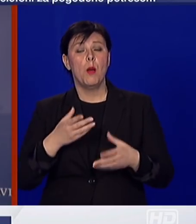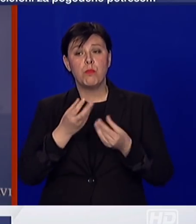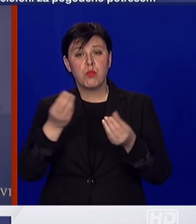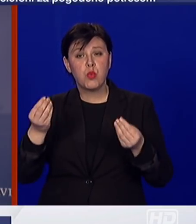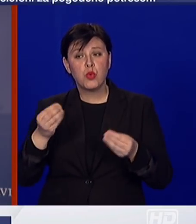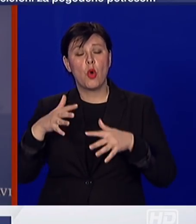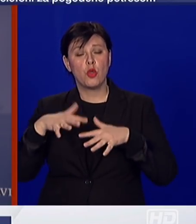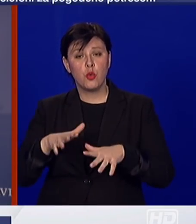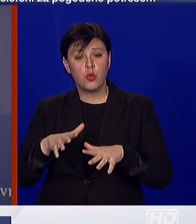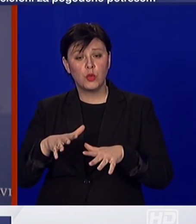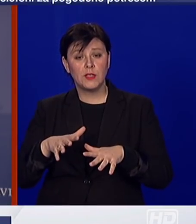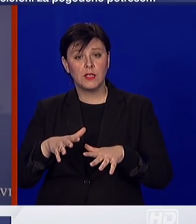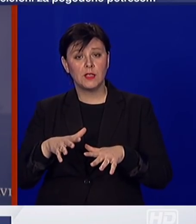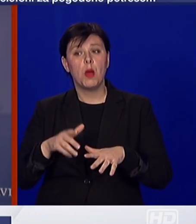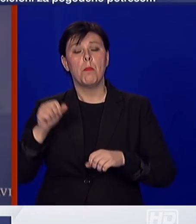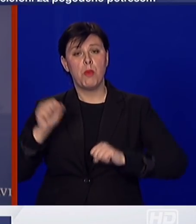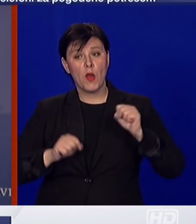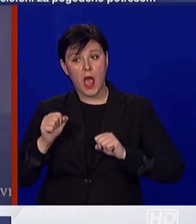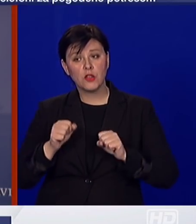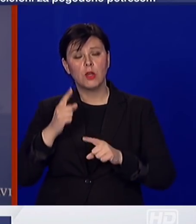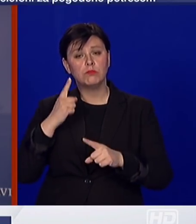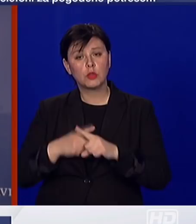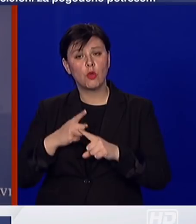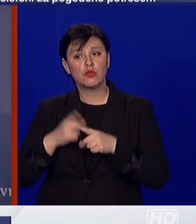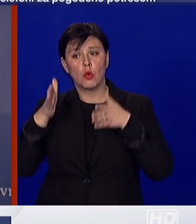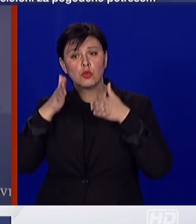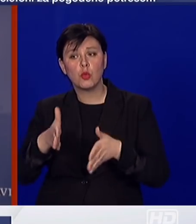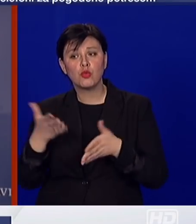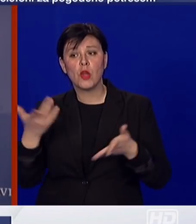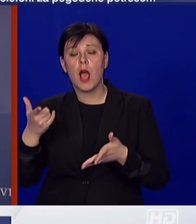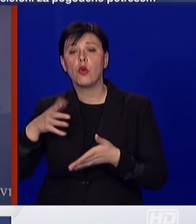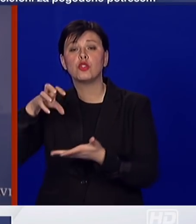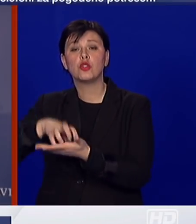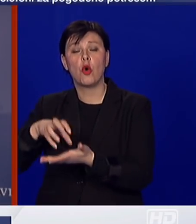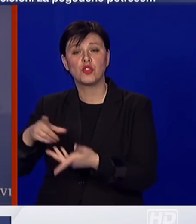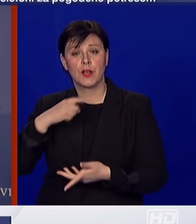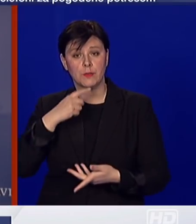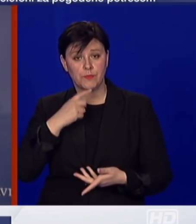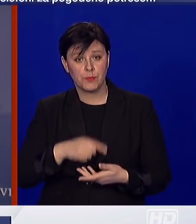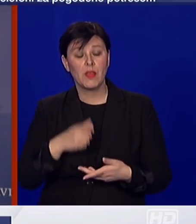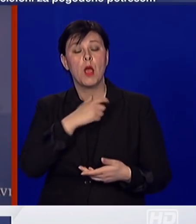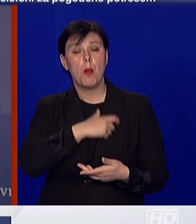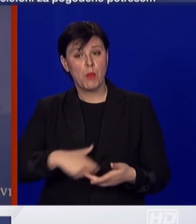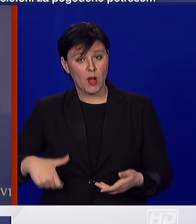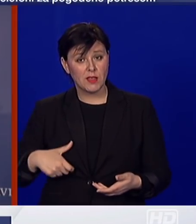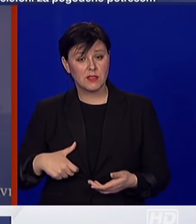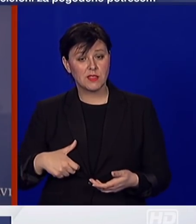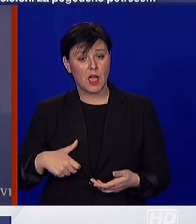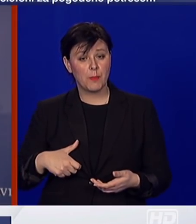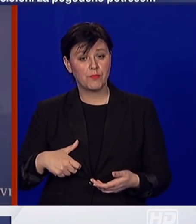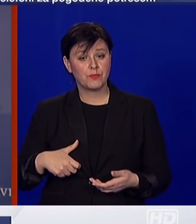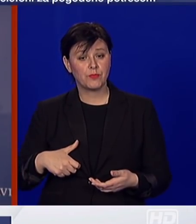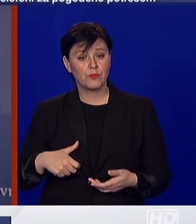većina građana ponaša u skladu sa uputama Stožera. Policija njih je,